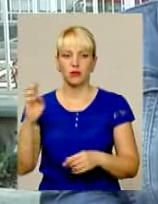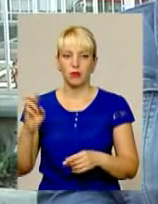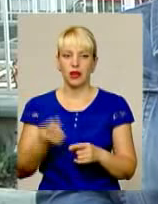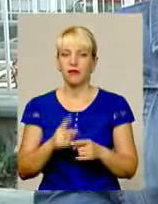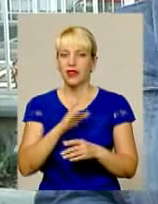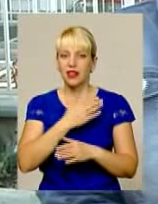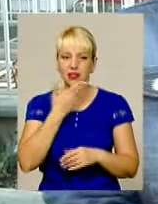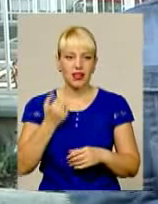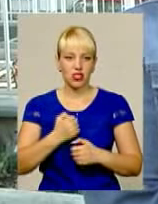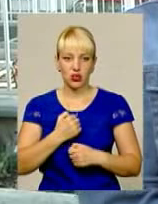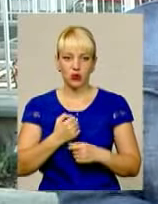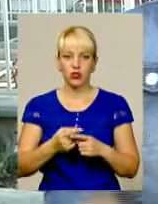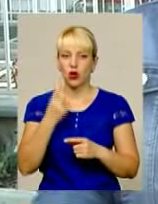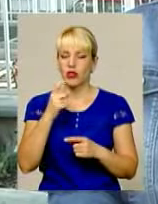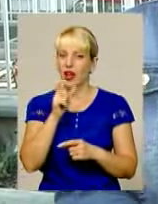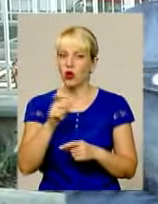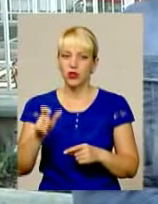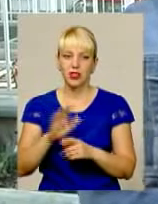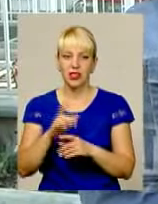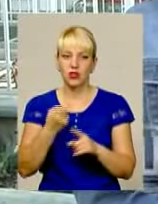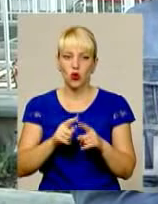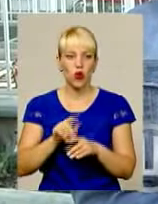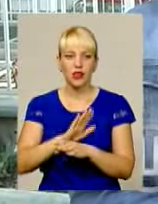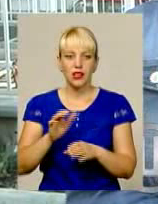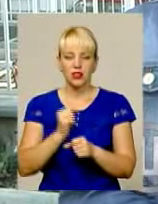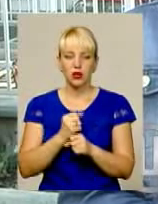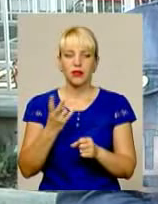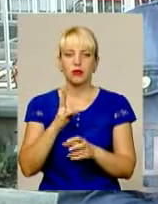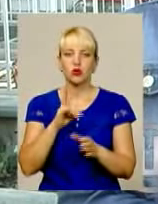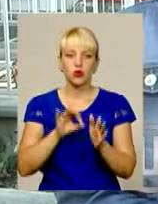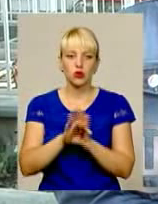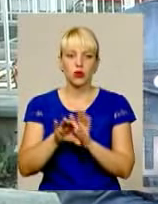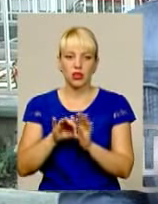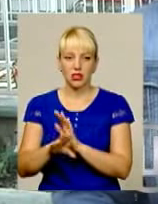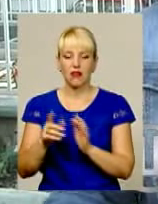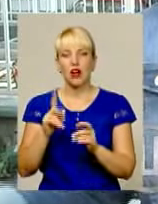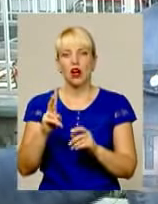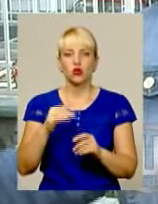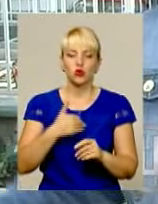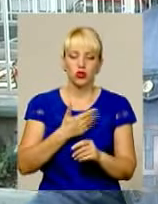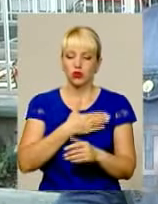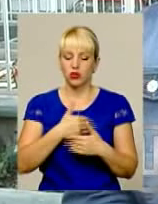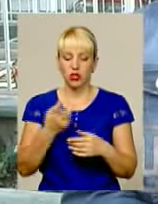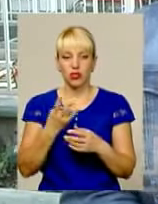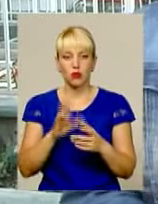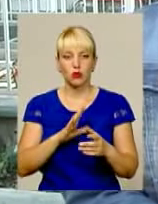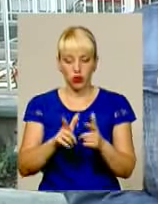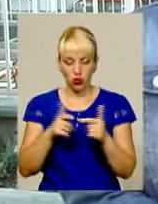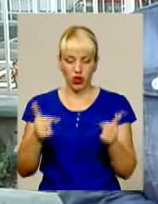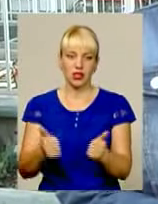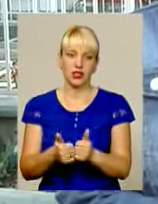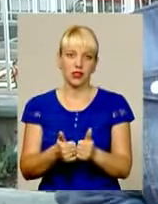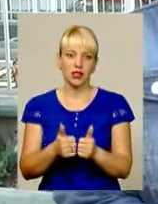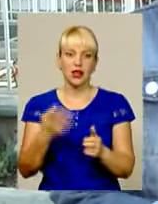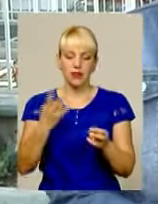людина цього не зробить. Це треба, щоб більше. Хтось щось підсказав. Треба, щоб була організація. А той хоче, а той не хоче, а той моя хата з краю це не буде. І